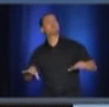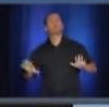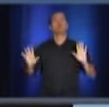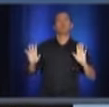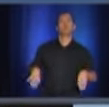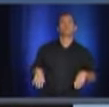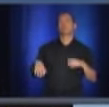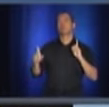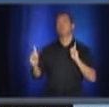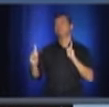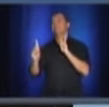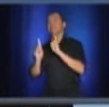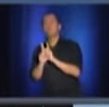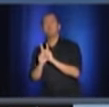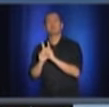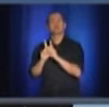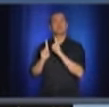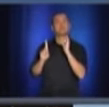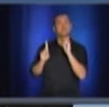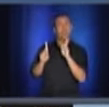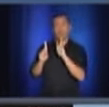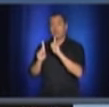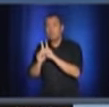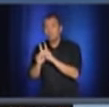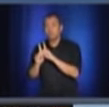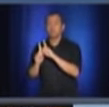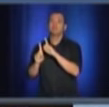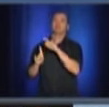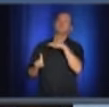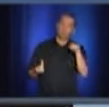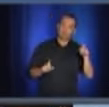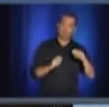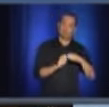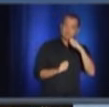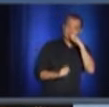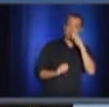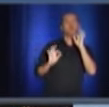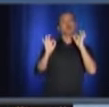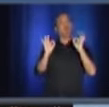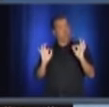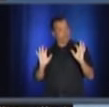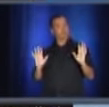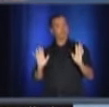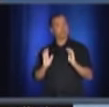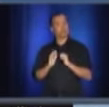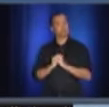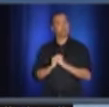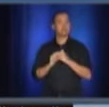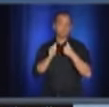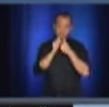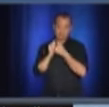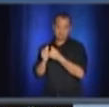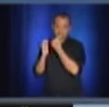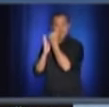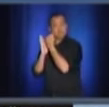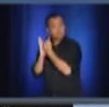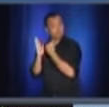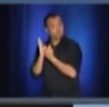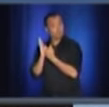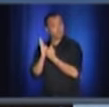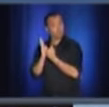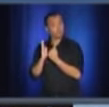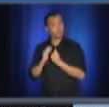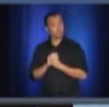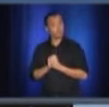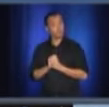faites des petits této, si vous écoutez les mesures de santé publique, mais vous ne gênez pas, puis ça ne pas votre grand-mère ou des personnes à risque qui vont